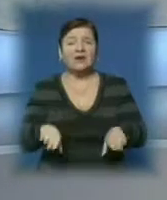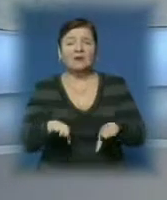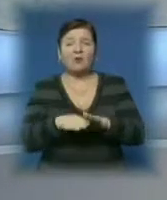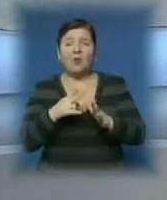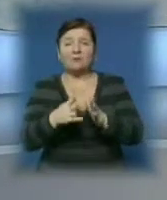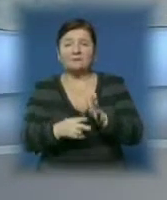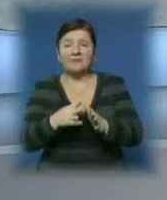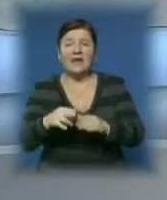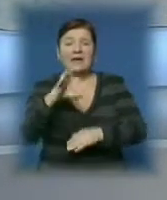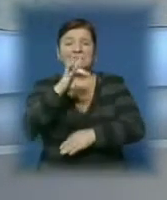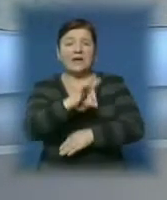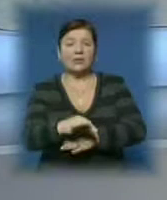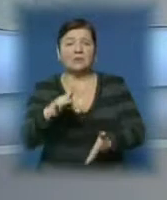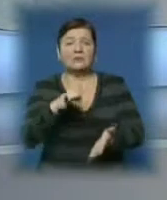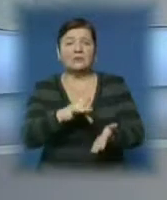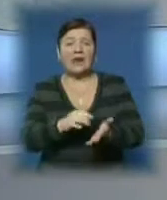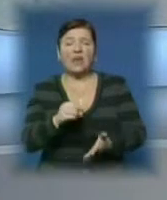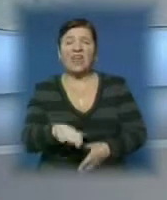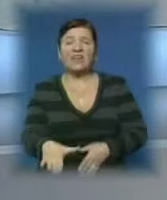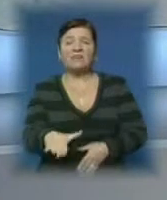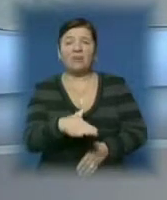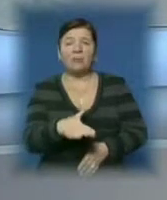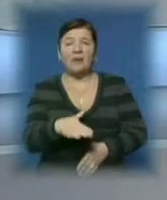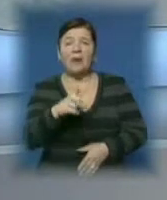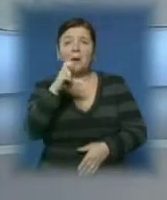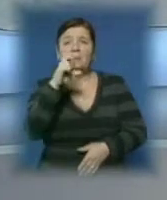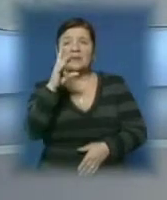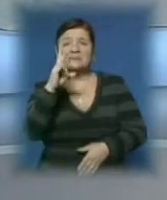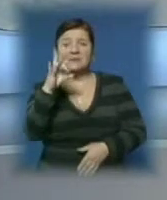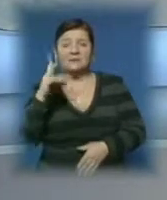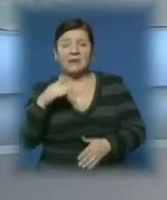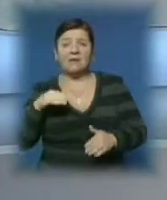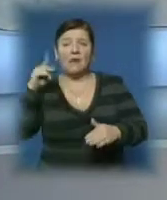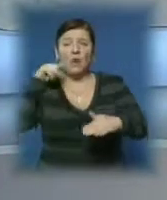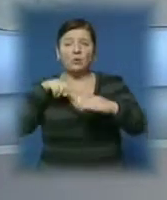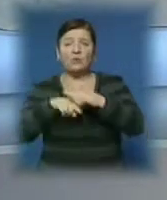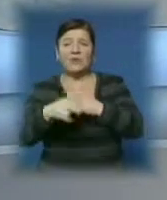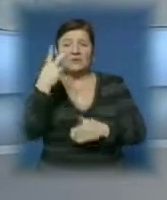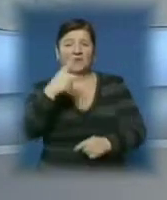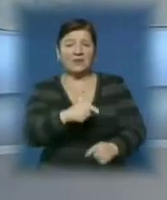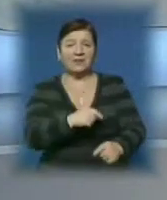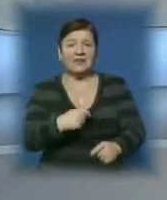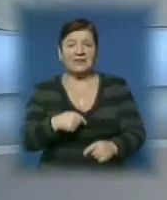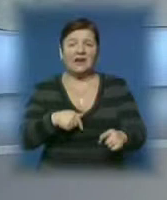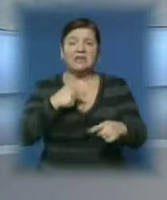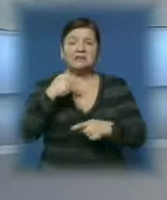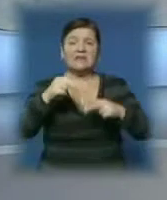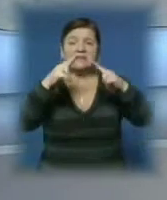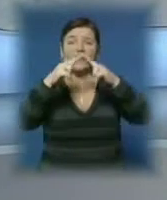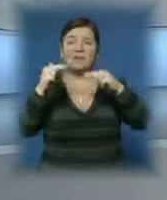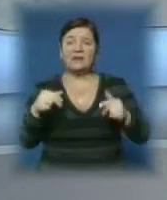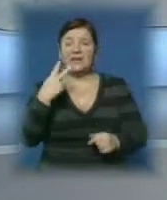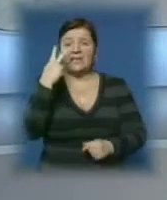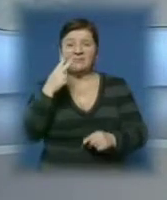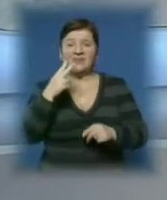напрямку Західної і Центральної Європи. Безкітський тунель просягатиметься майже на 2 кілометри через Карпати і матиме дві